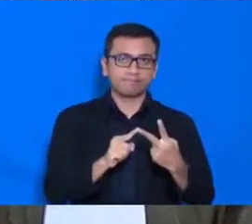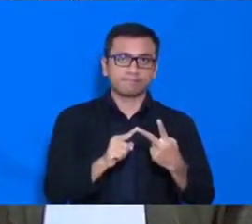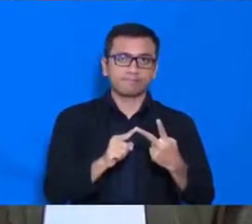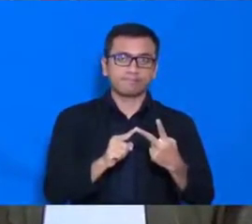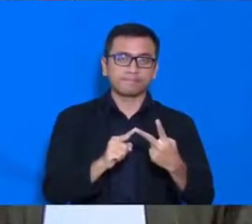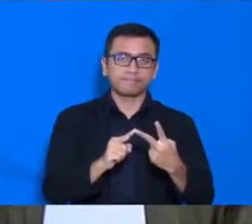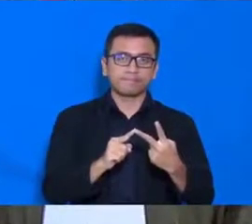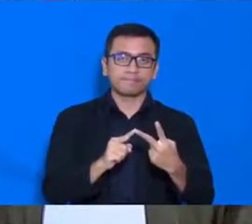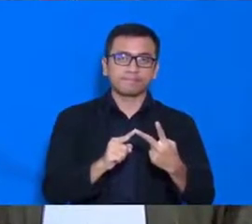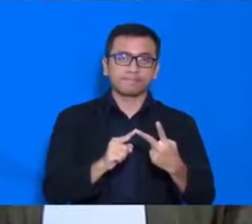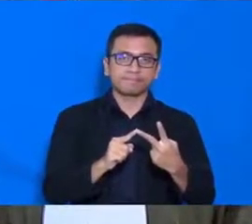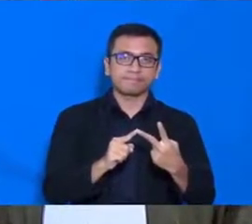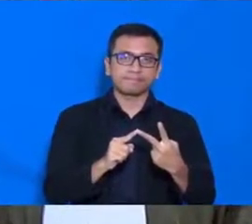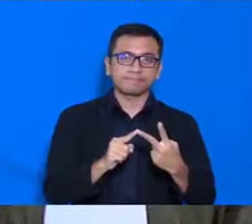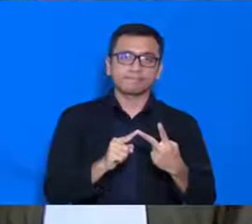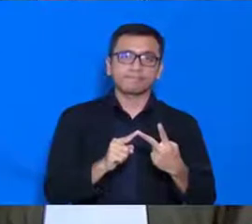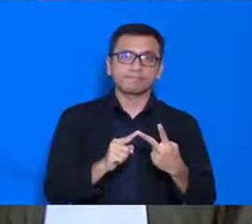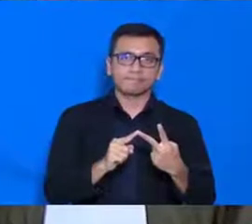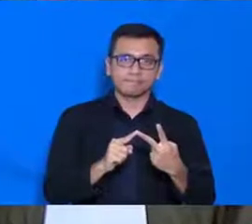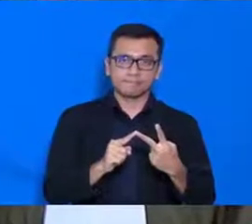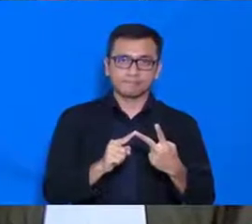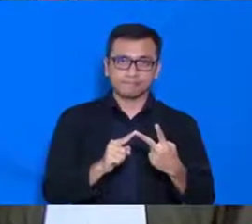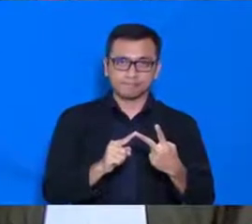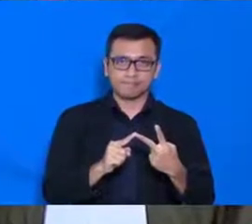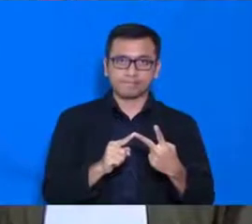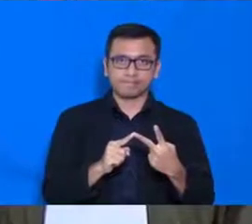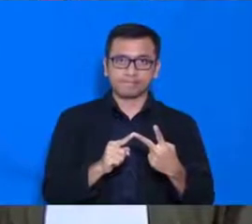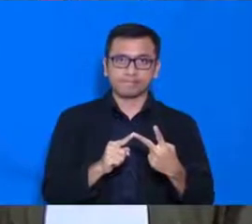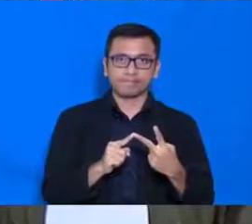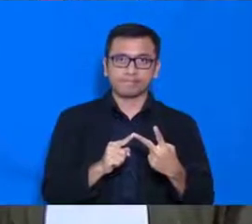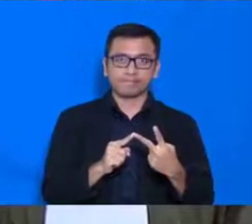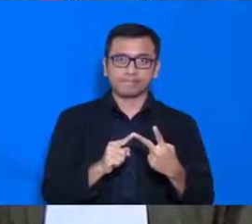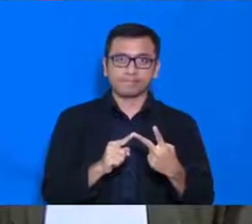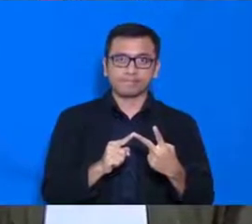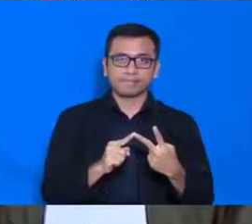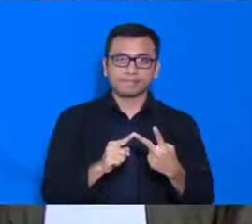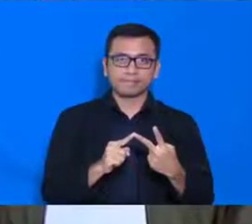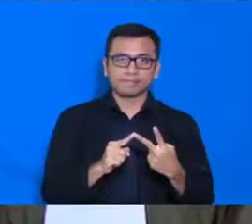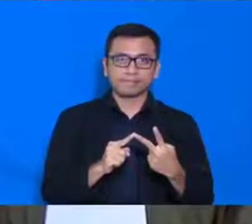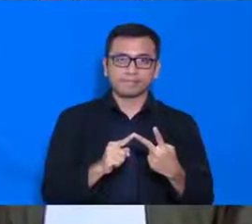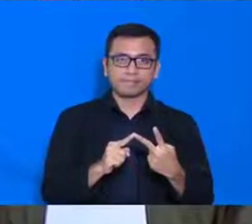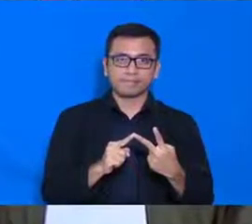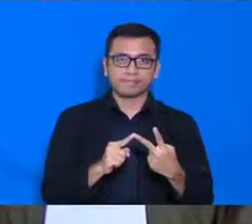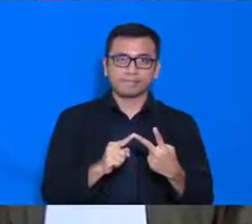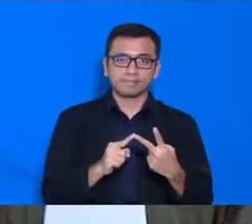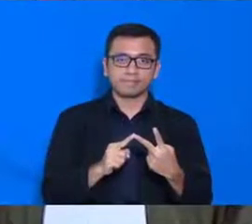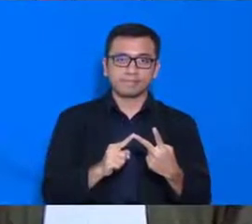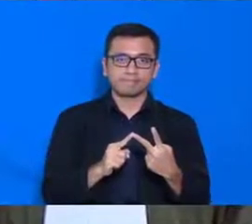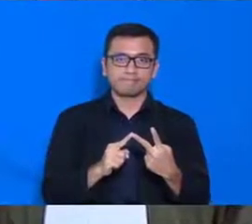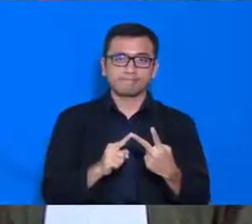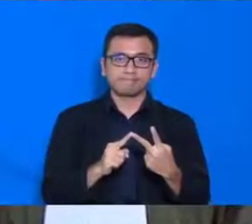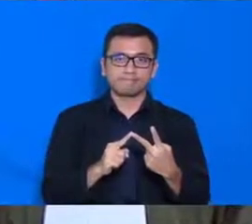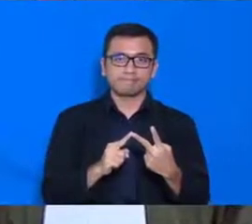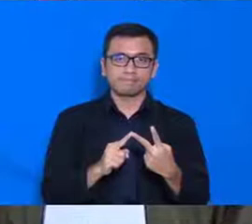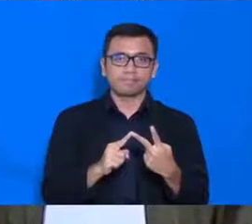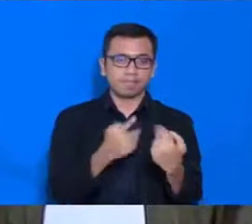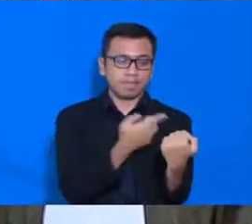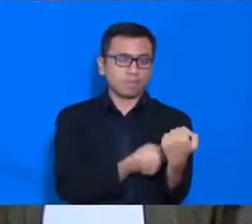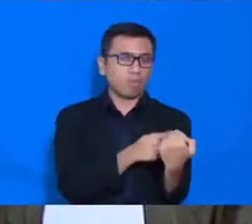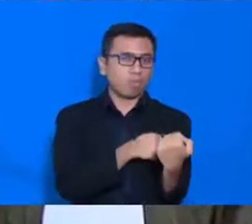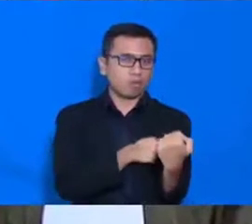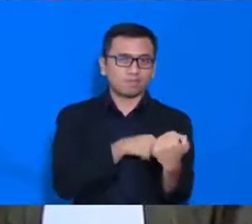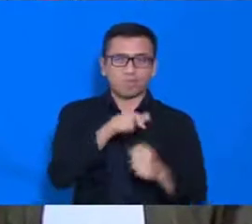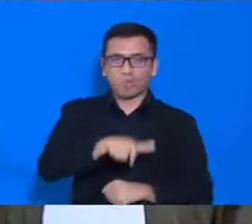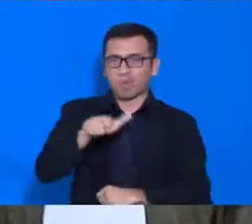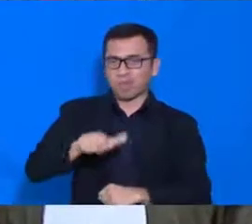keterampilan dan juga skill dari petugas di lapangan,